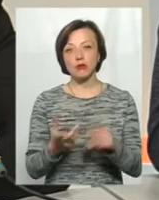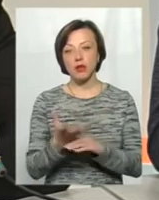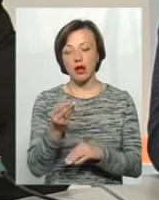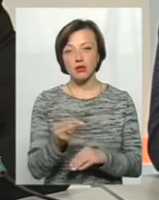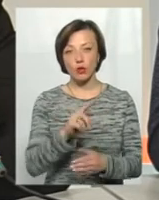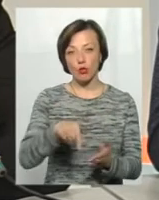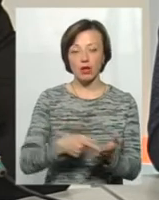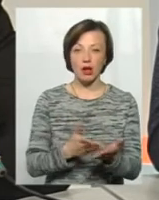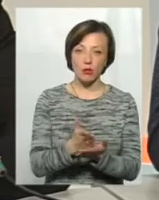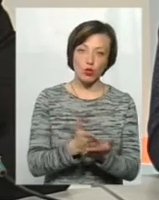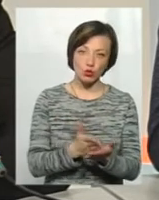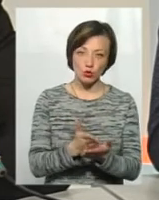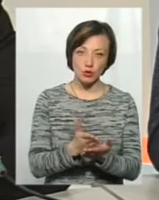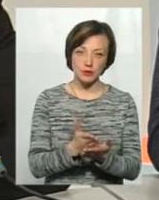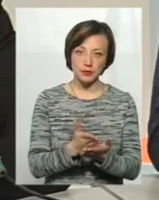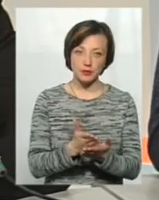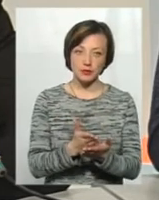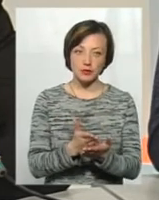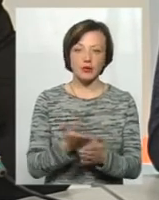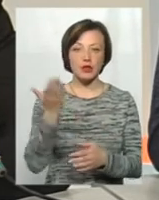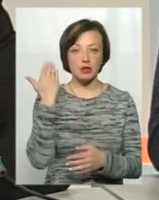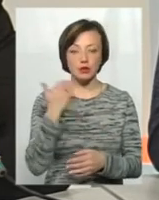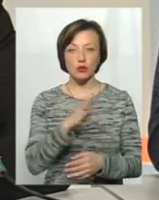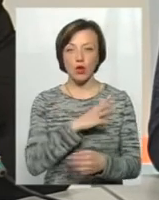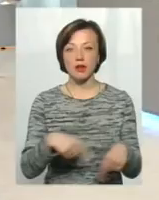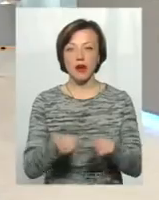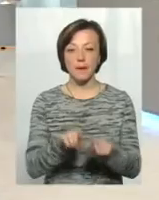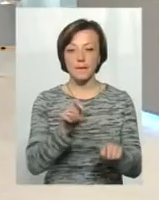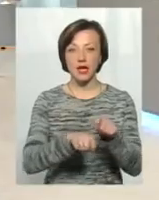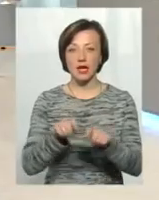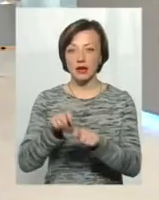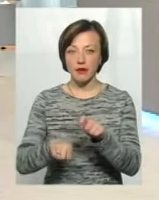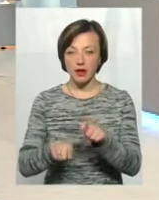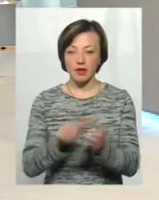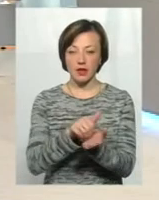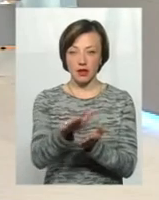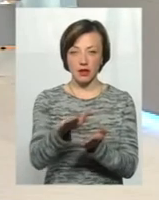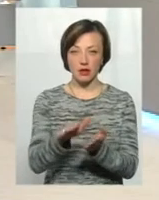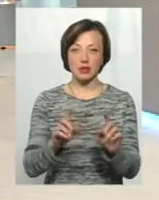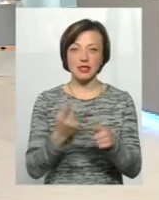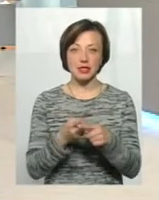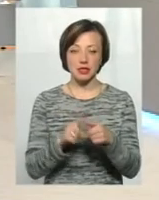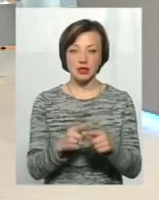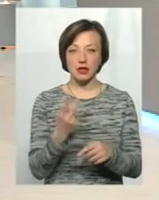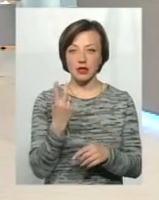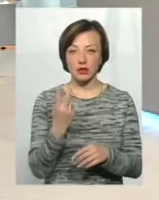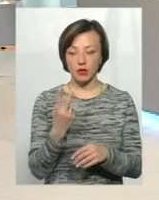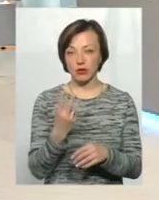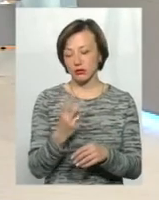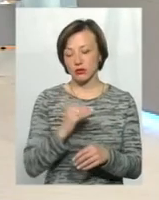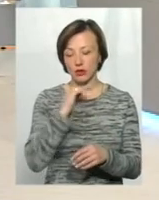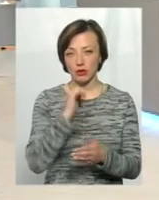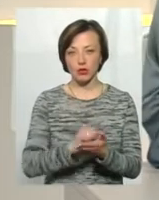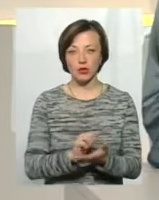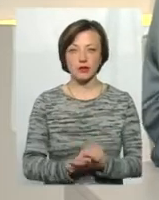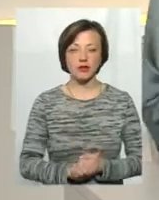за комунальні послуги? У нас раніше була така перевірка, ми її відхилили, тому що цих двох параметрів нам достатньо.